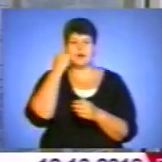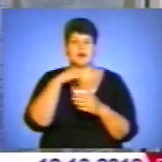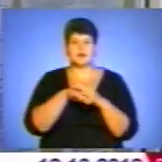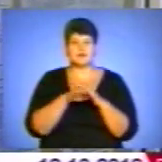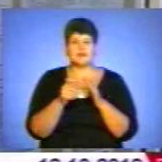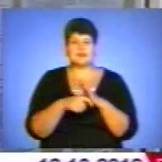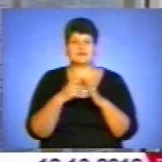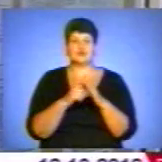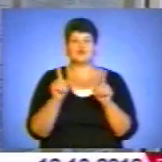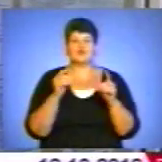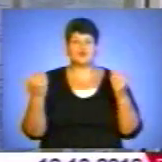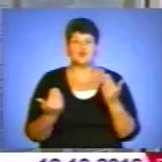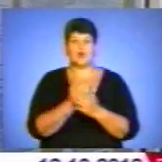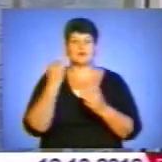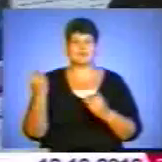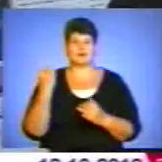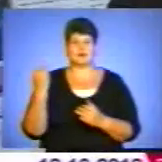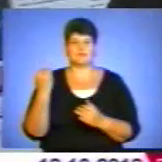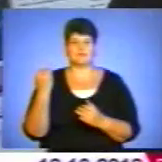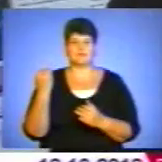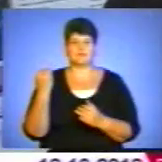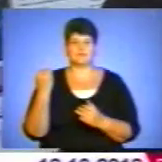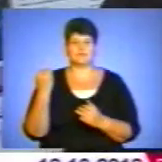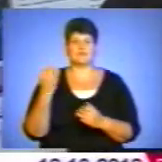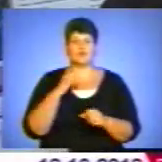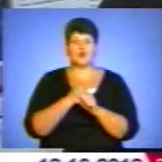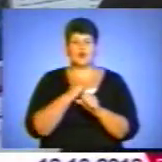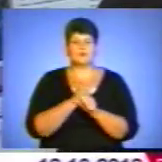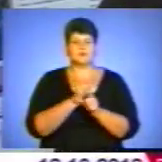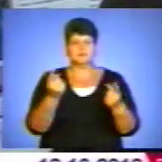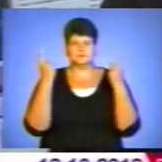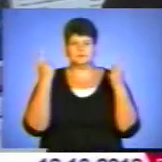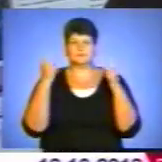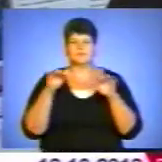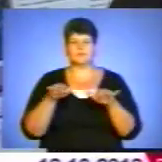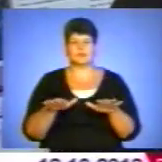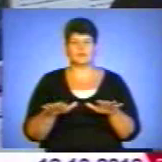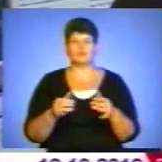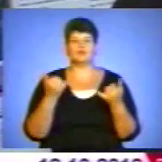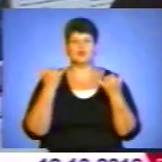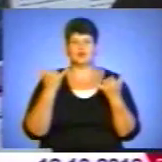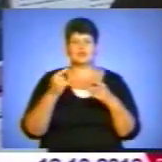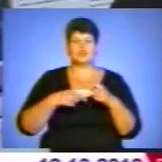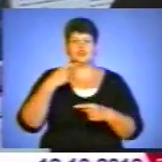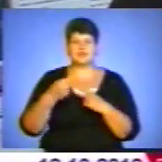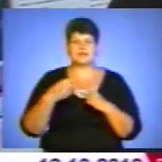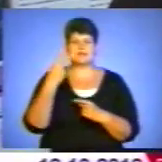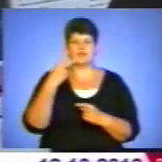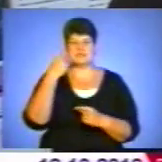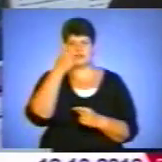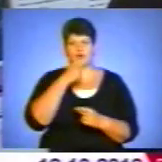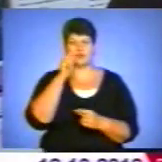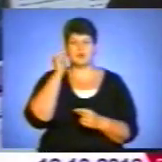дізнаюсь постійно щось цікавеньке і новеньке. Ви робите колесальнішу справу. Тому що сьогодні, через 20 років української